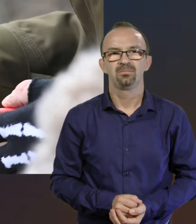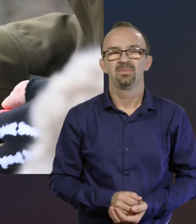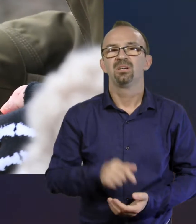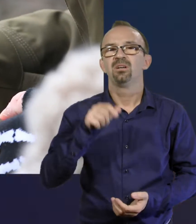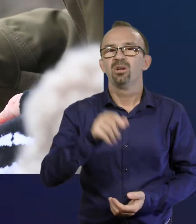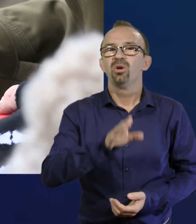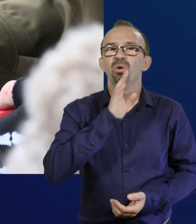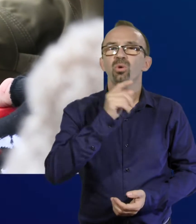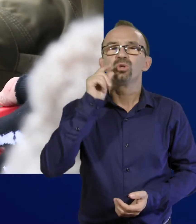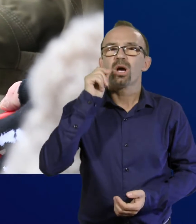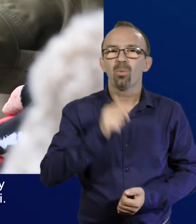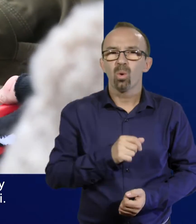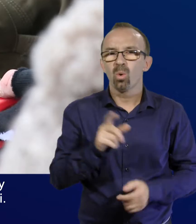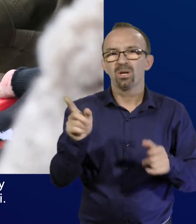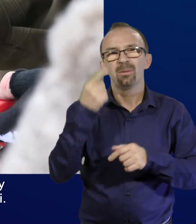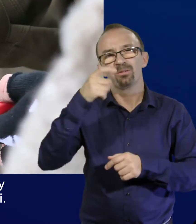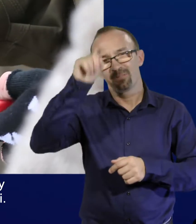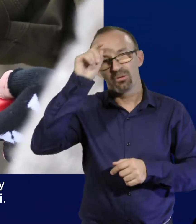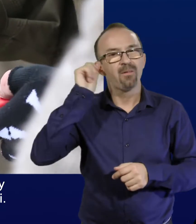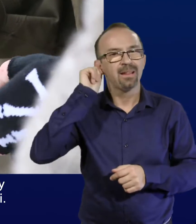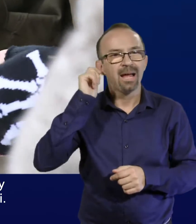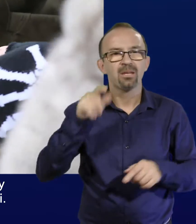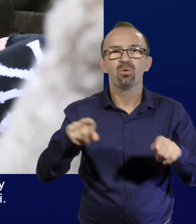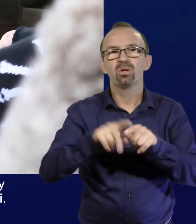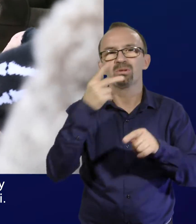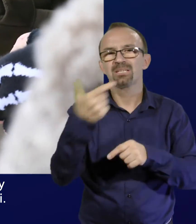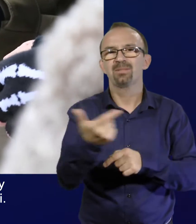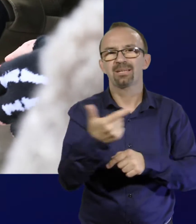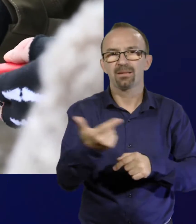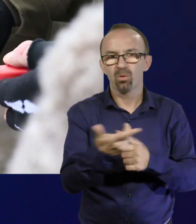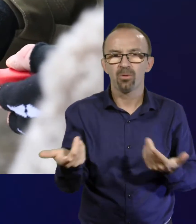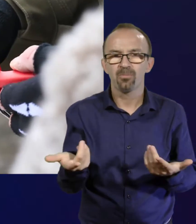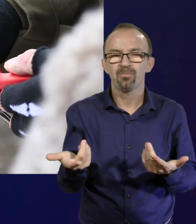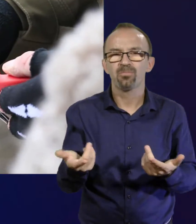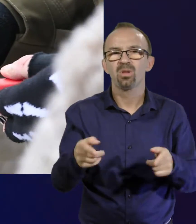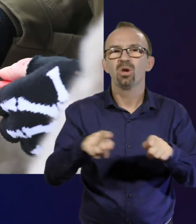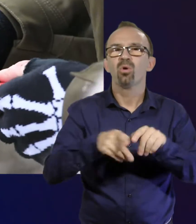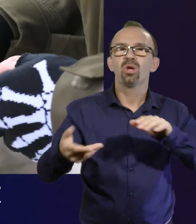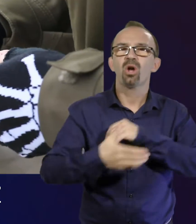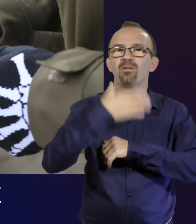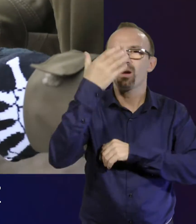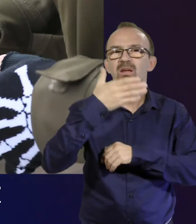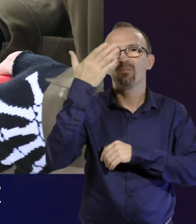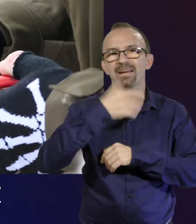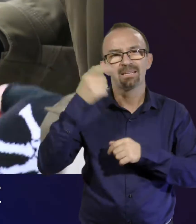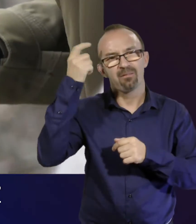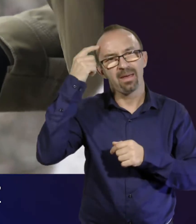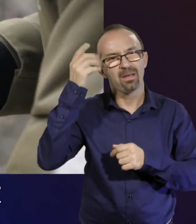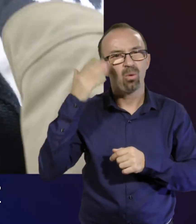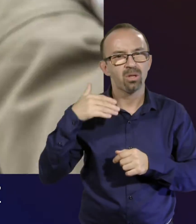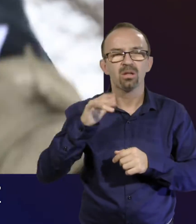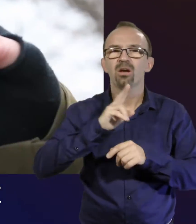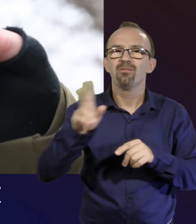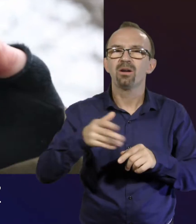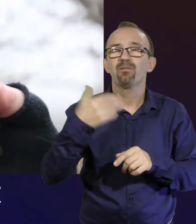Na hát ő az őszapó, nem lehet tudni, fiú vagy lány, mert ugyanúgy néznek ki, ugye ez egy olyan alfaja, aminek fekete a feje itt